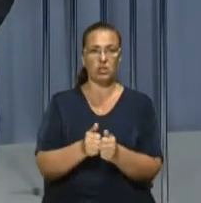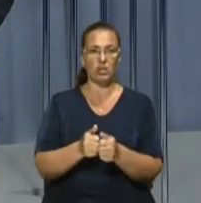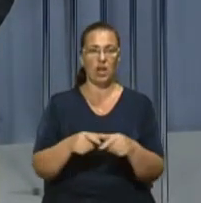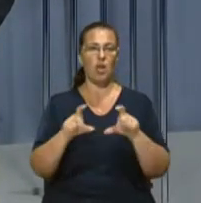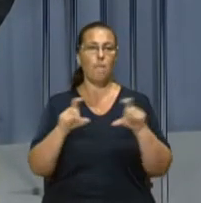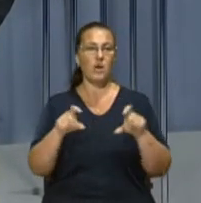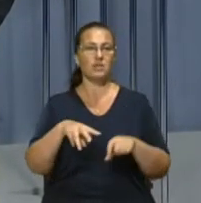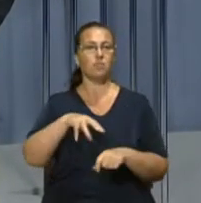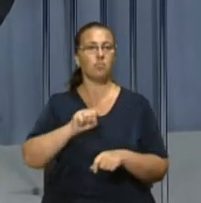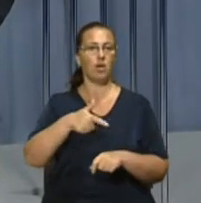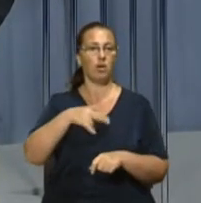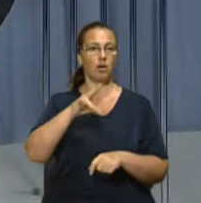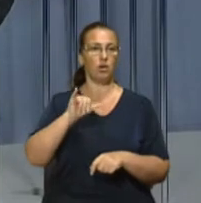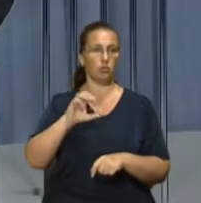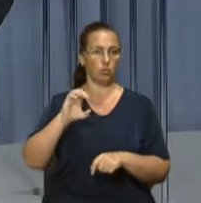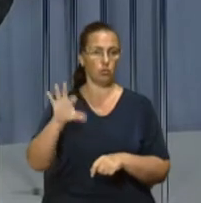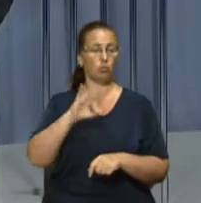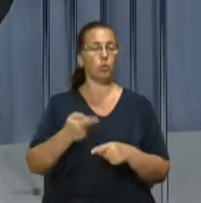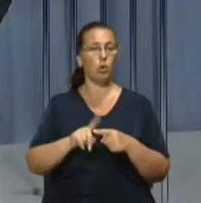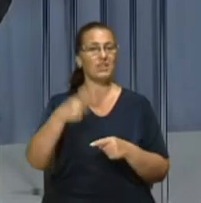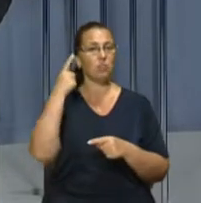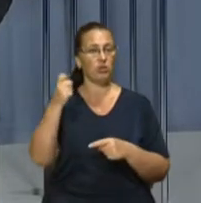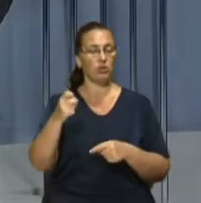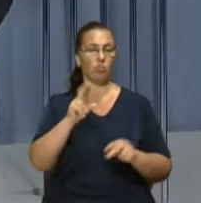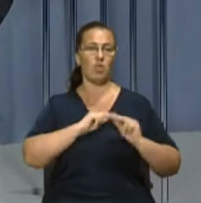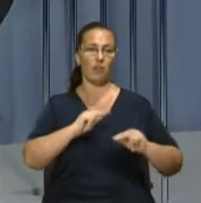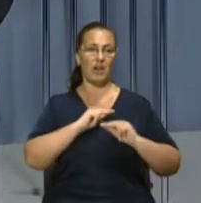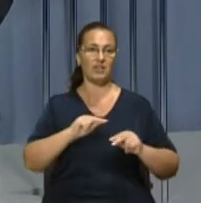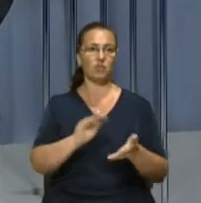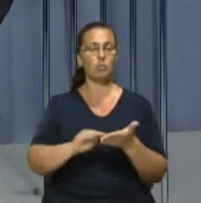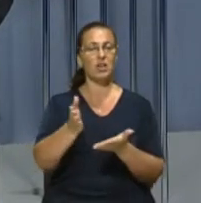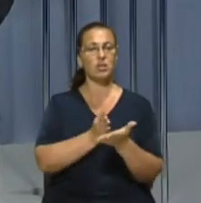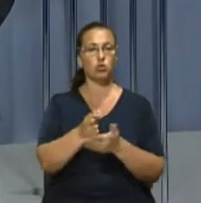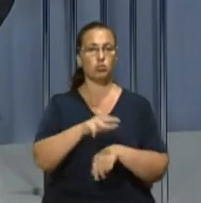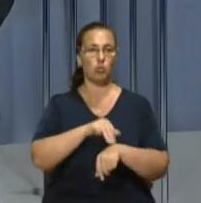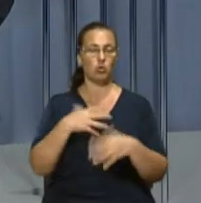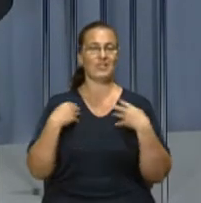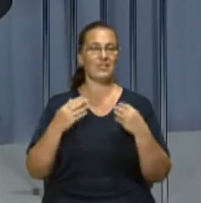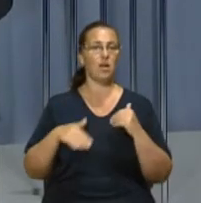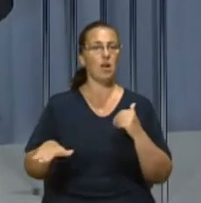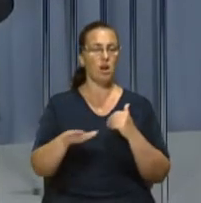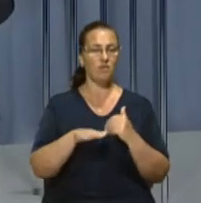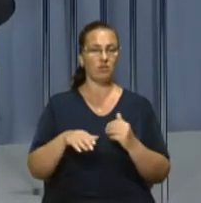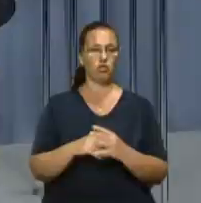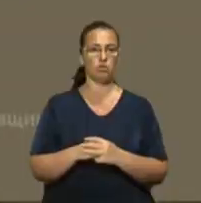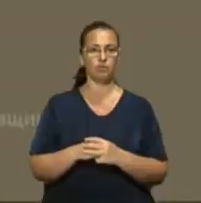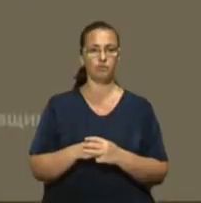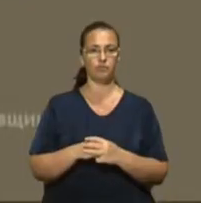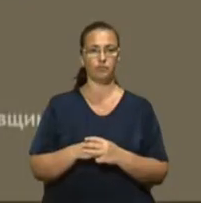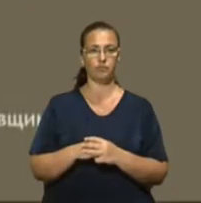центру «Магнус». Про це кореспондентам Суспільного повідомила працівниця пресслужби поліції Львівщини Іванна Кутнів.